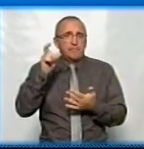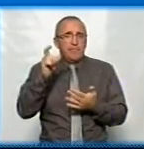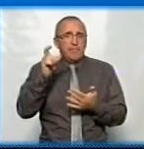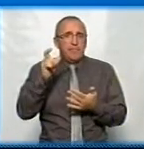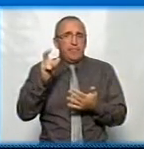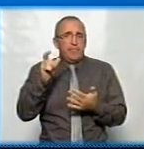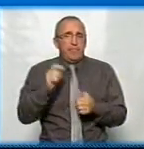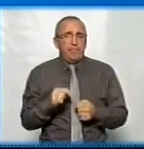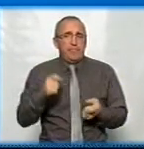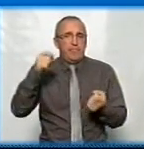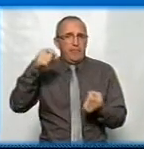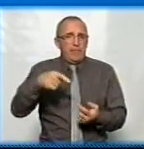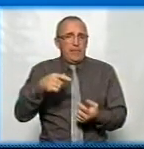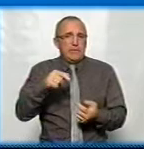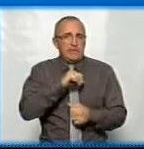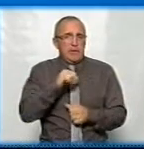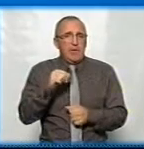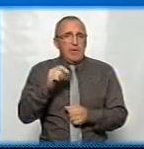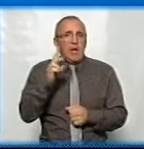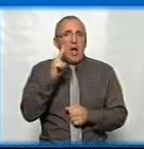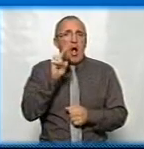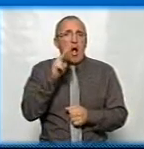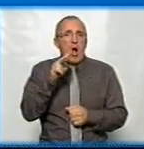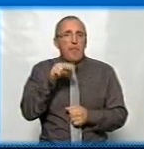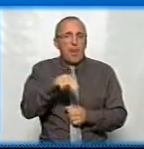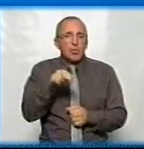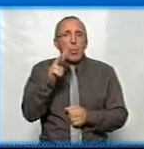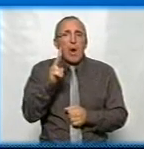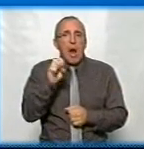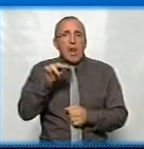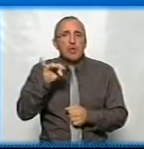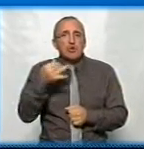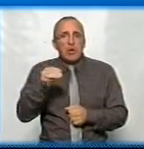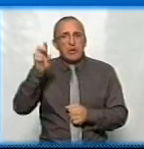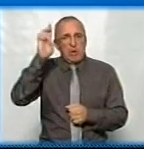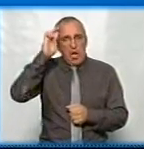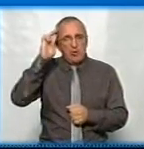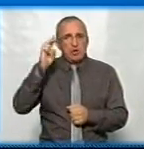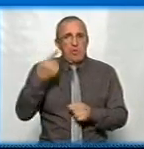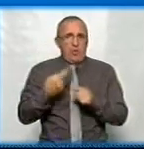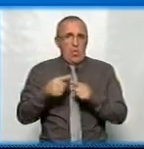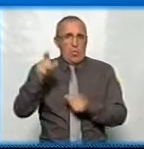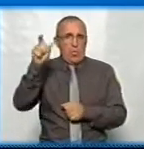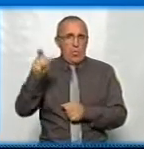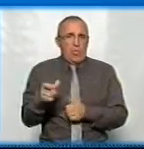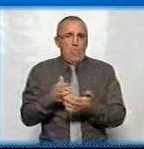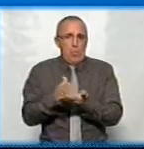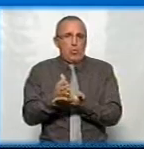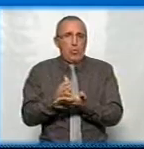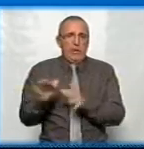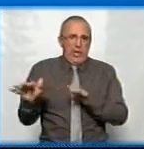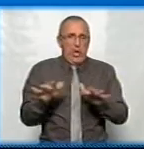саме Петру Калнишевському, як державному такому посадовцю,